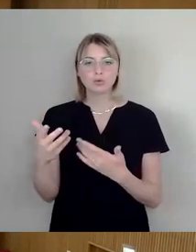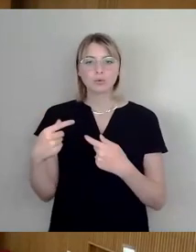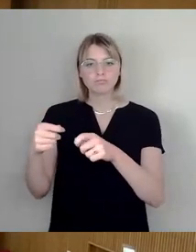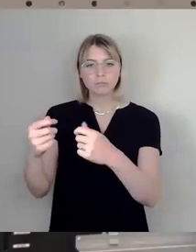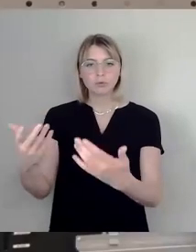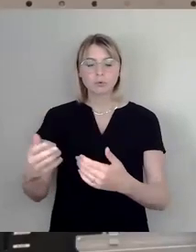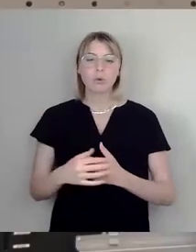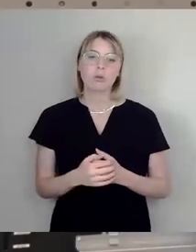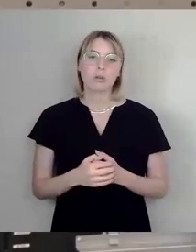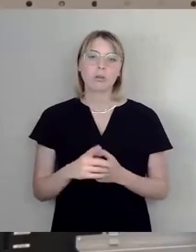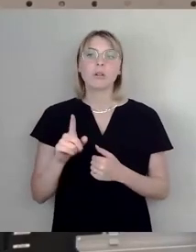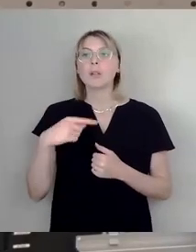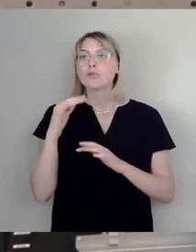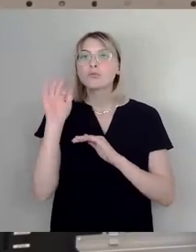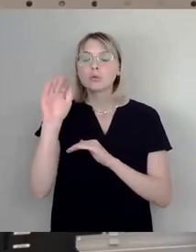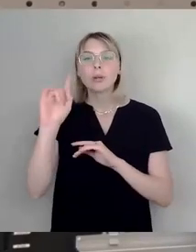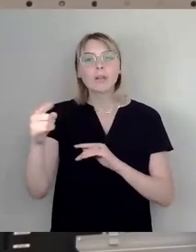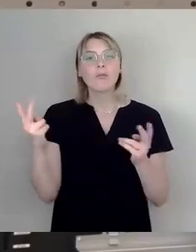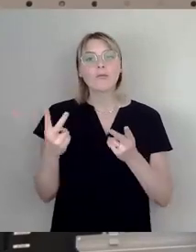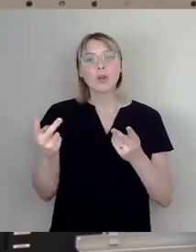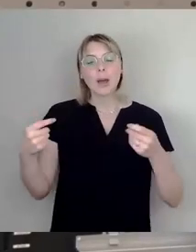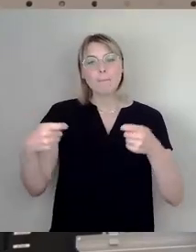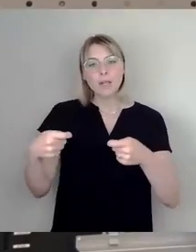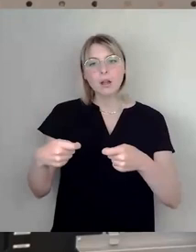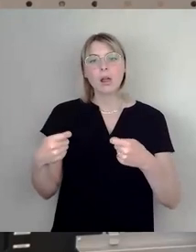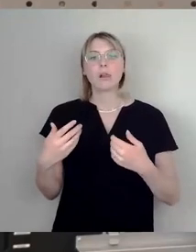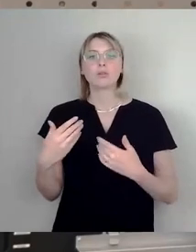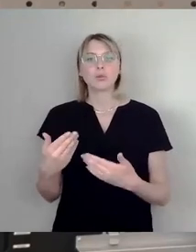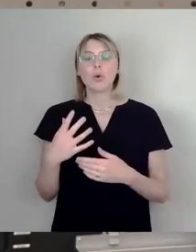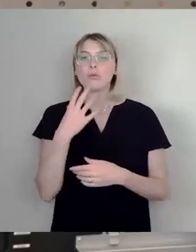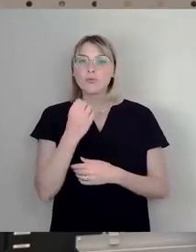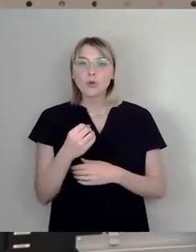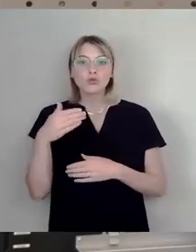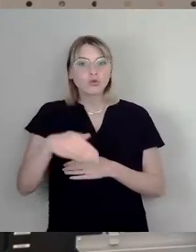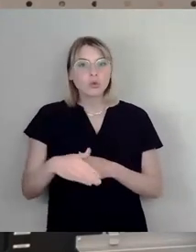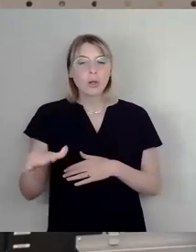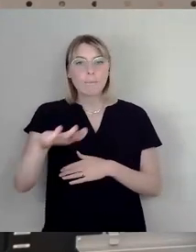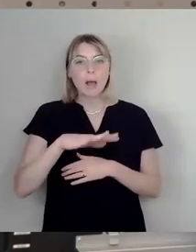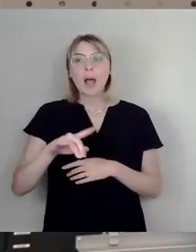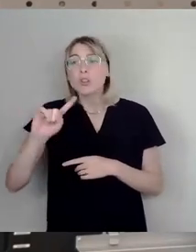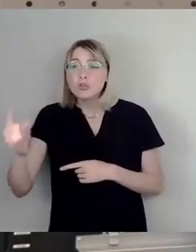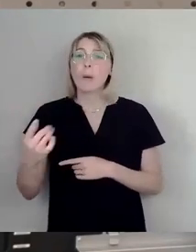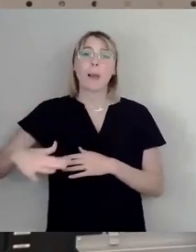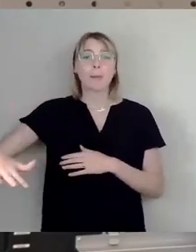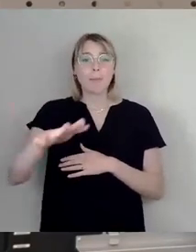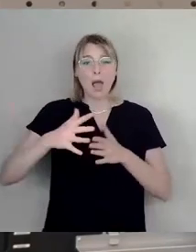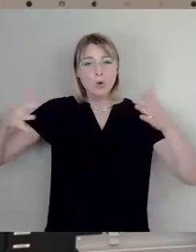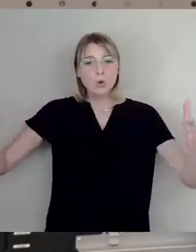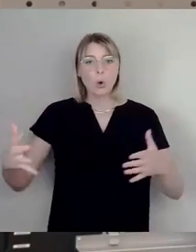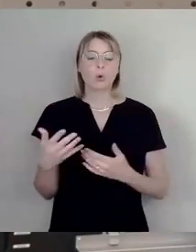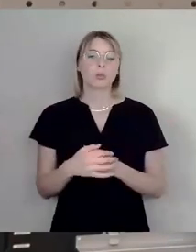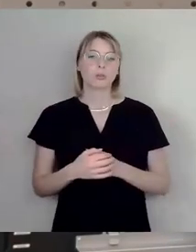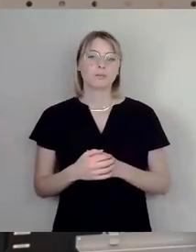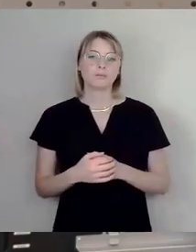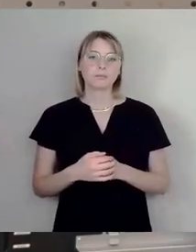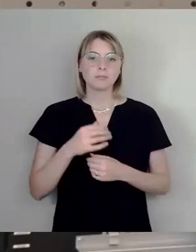wieder irgendwo zusammenlaufen, da Fördermittel sein. Wir wollen den Südpark machen. Noch ein großer Park. Stadtplan groß. Wir haben gerade gesehen,